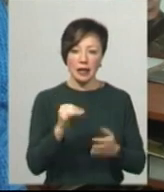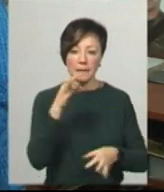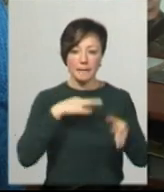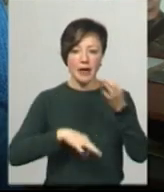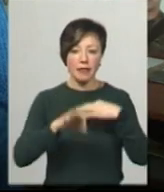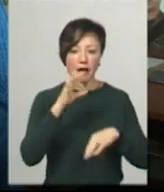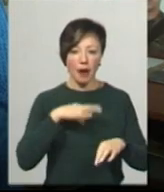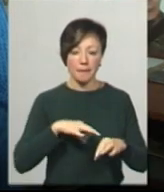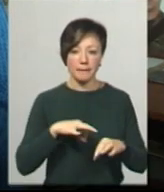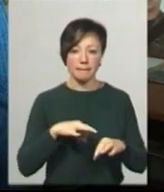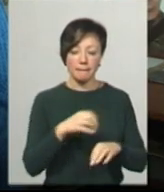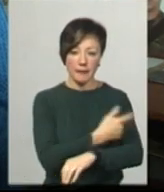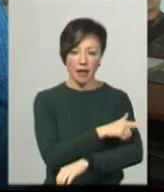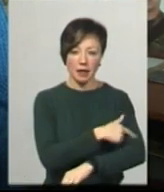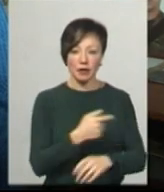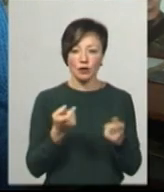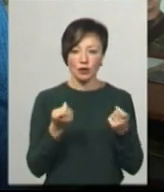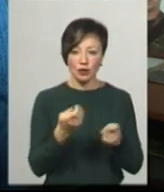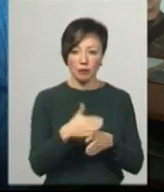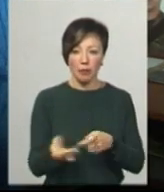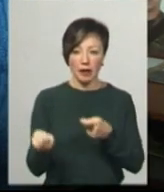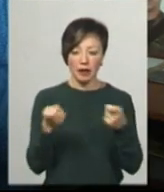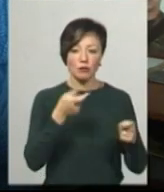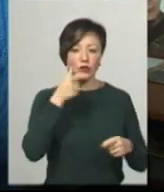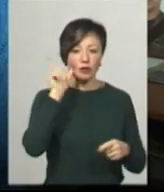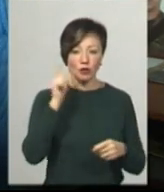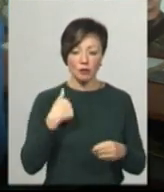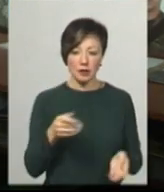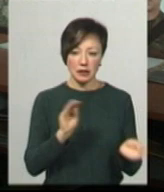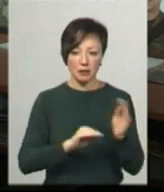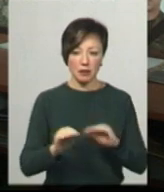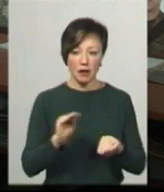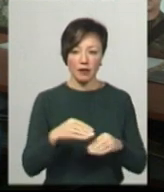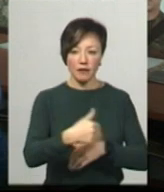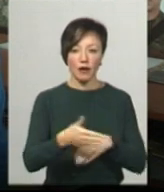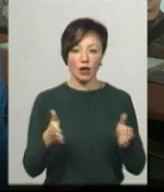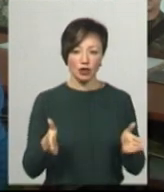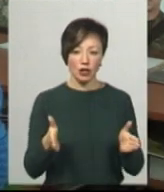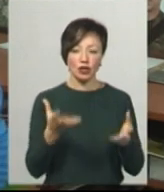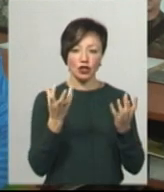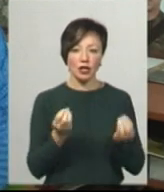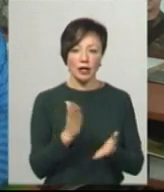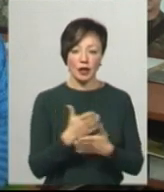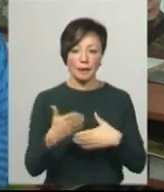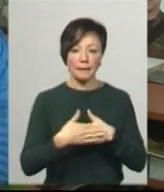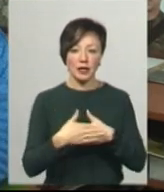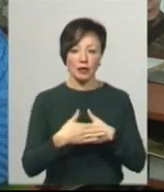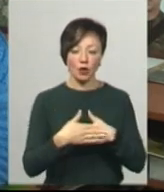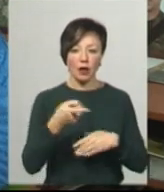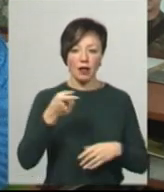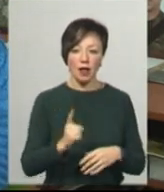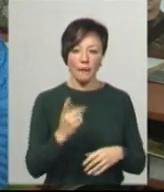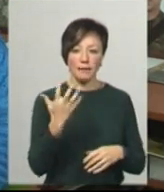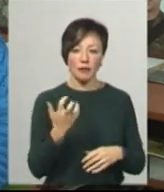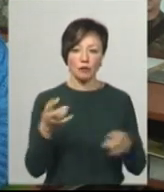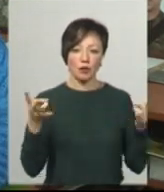«Цього разу це тільки маленький кусочок, який принесли позавчора, ми зібрали в ящики. А ще є десь близько кілограм